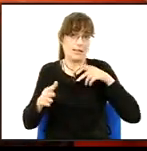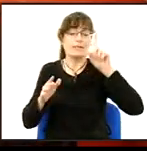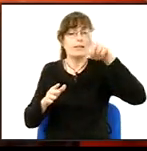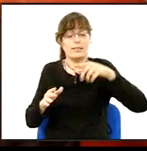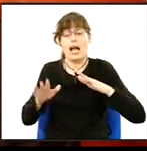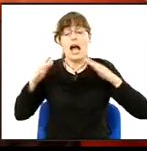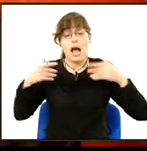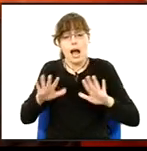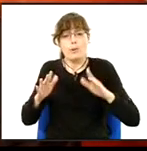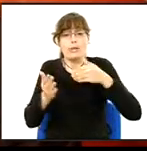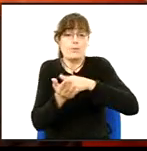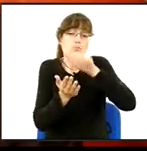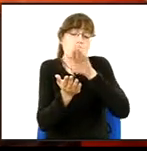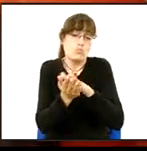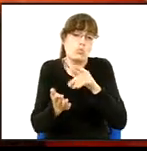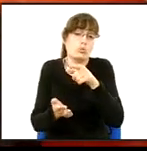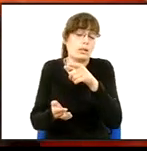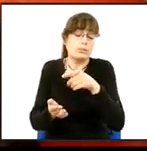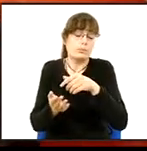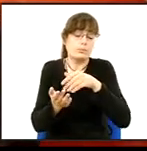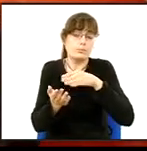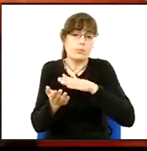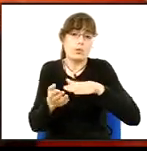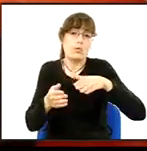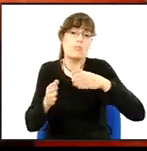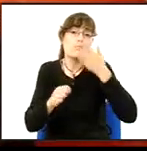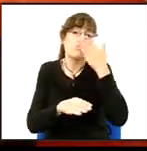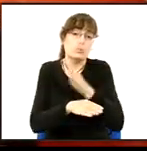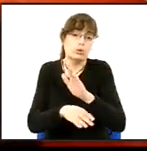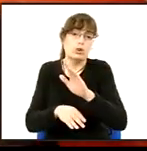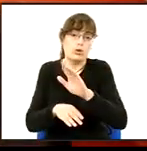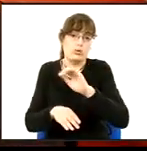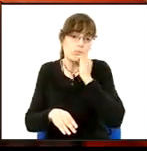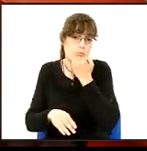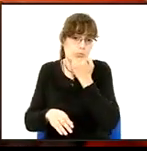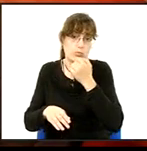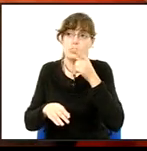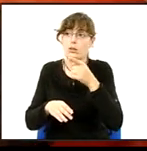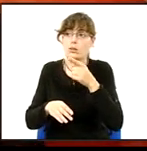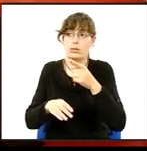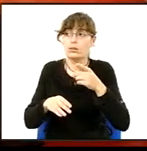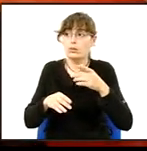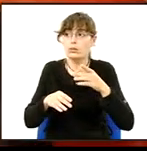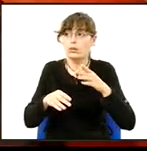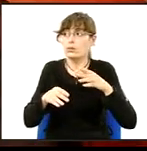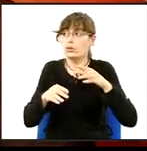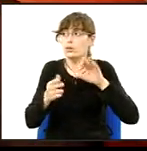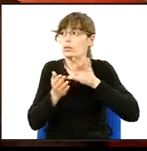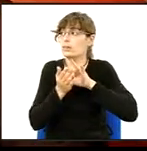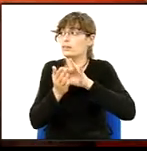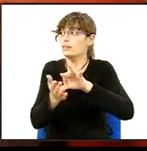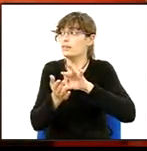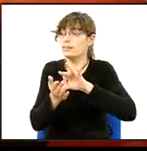que aquesta moció l'hagi presentat un grup antisistema i violent el qual els representen el